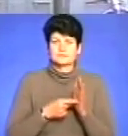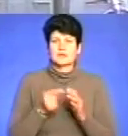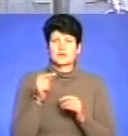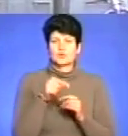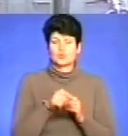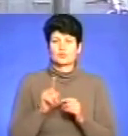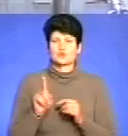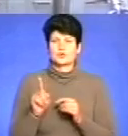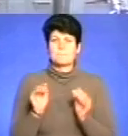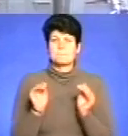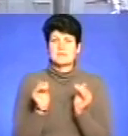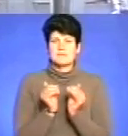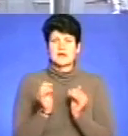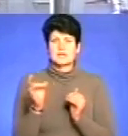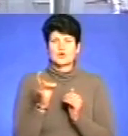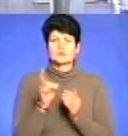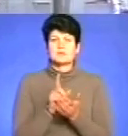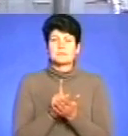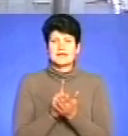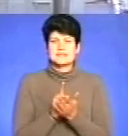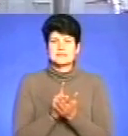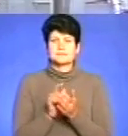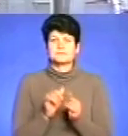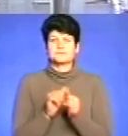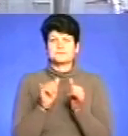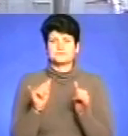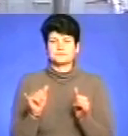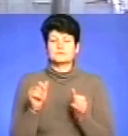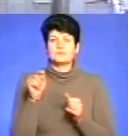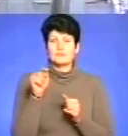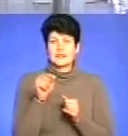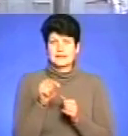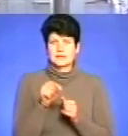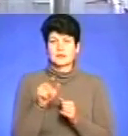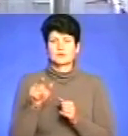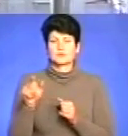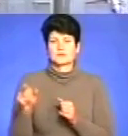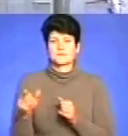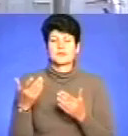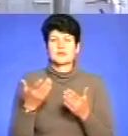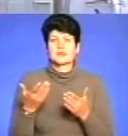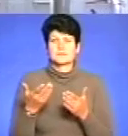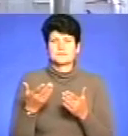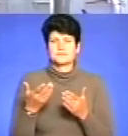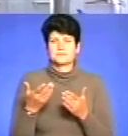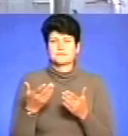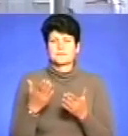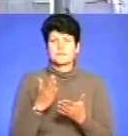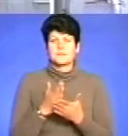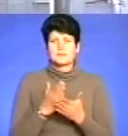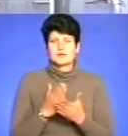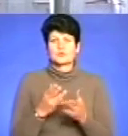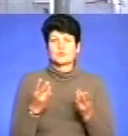мінімальний розмір пенсії зросте для тих громадян, які мають